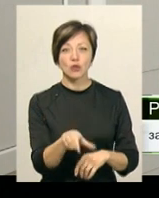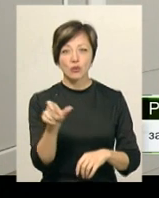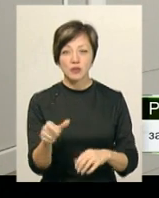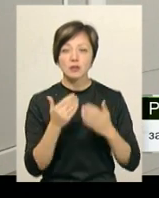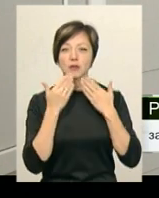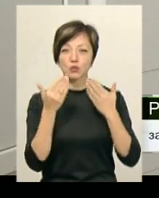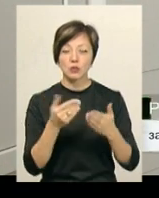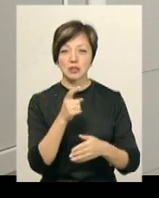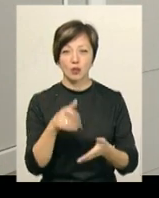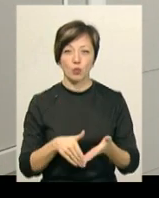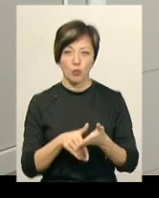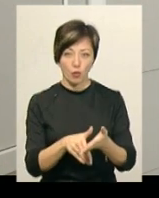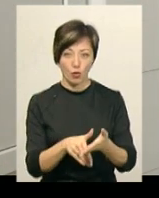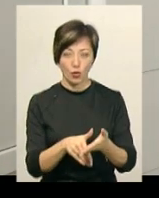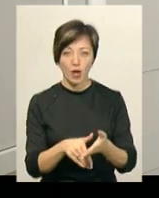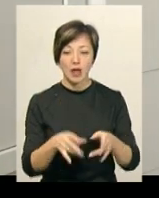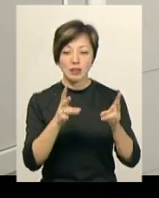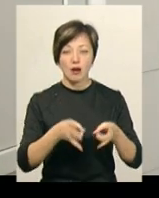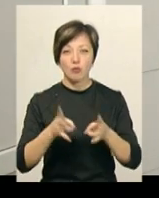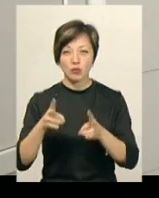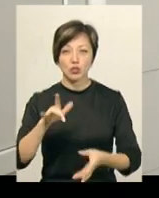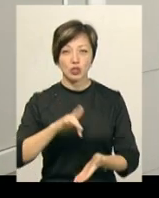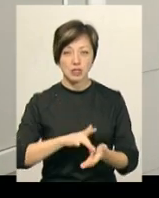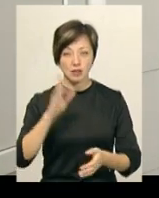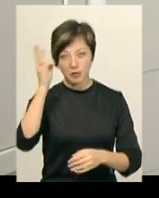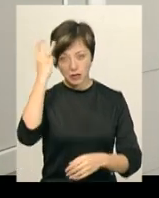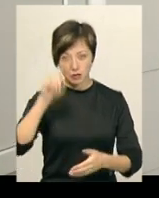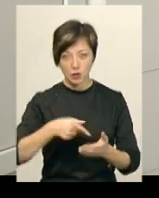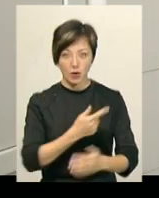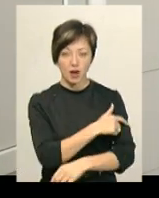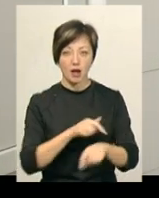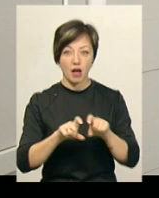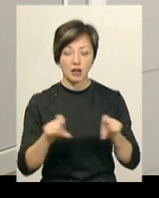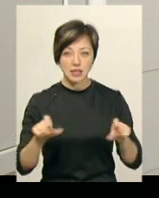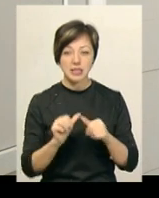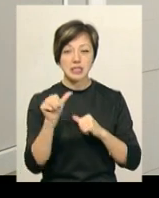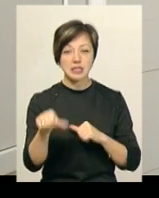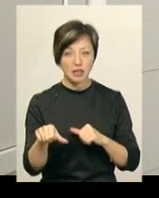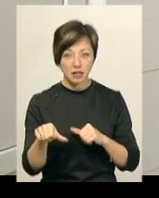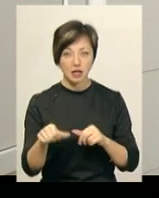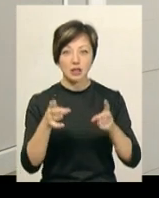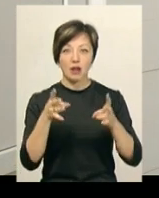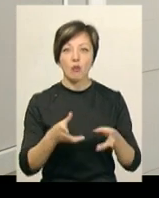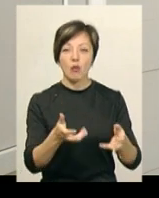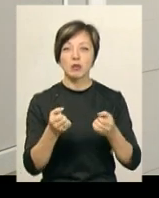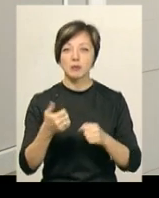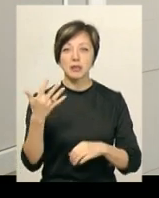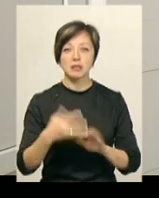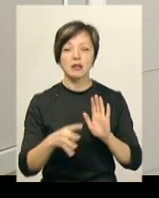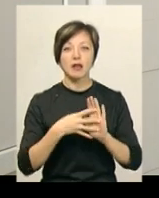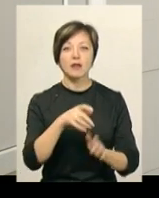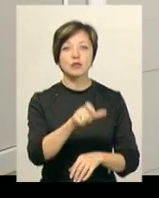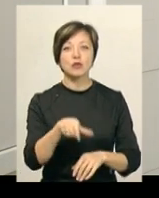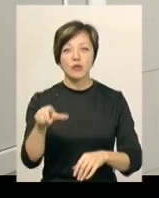які звернулися за допомогою у травматологічний центр Хмельницької міської лікарні. З них травму отримало 59